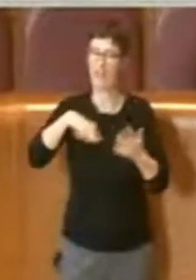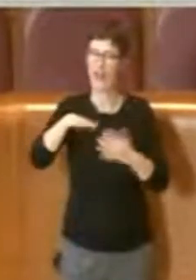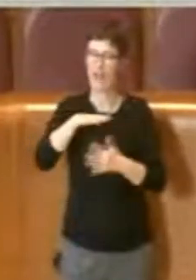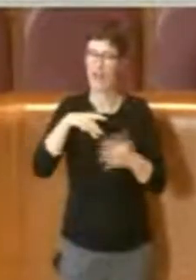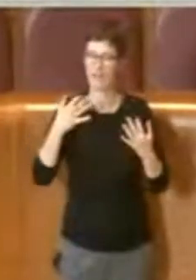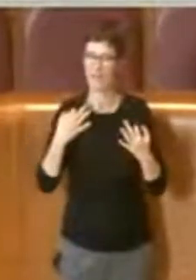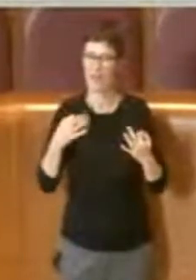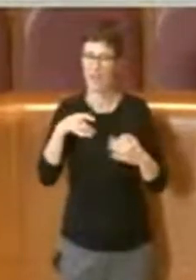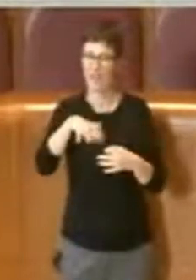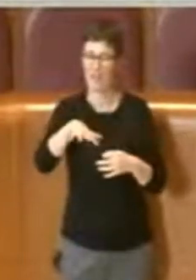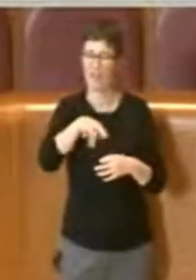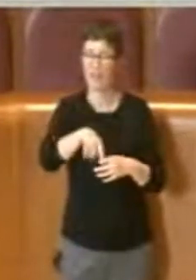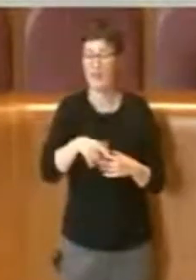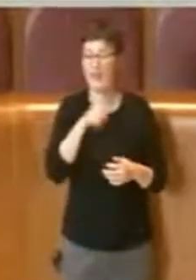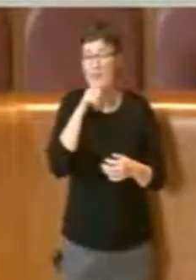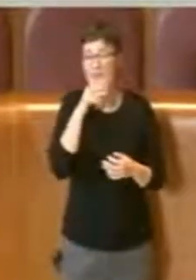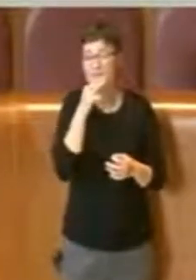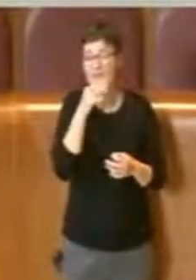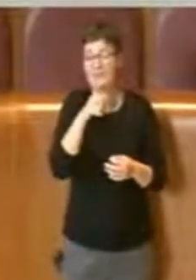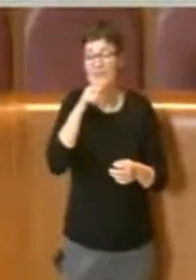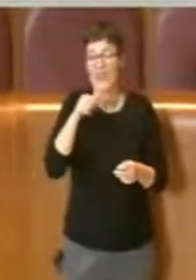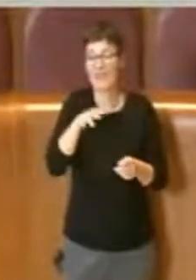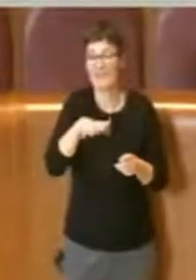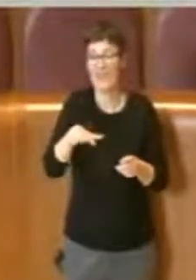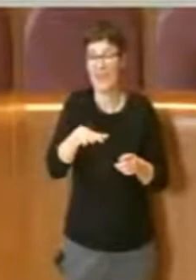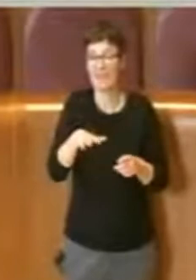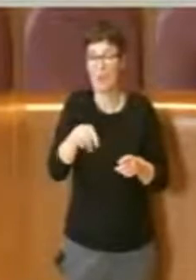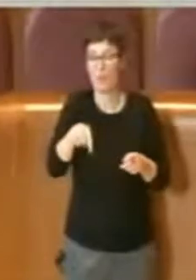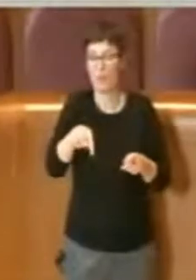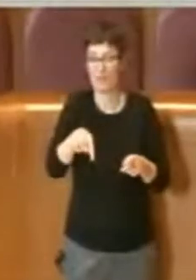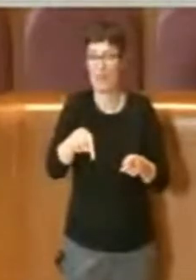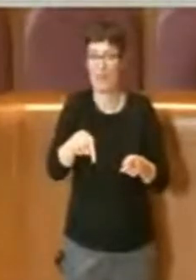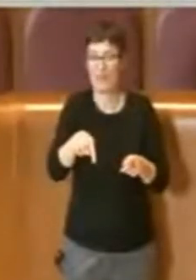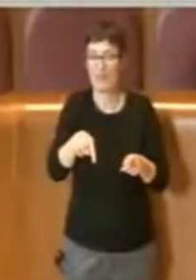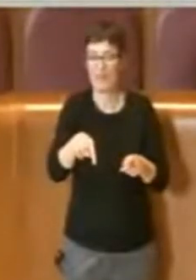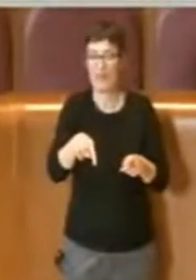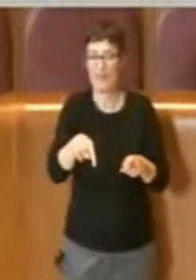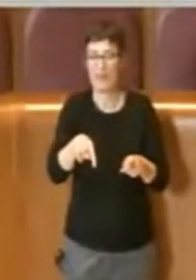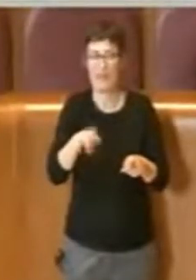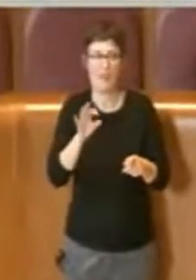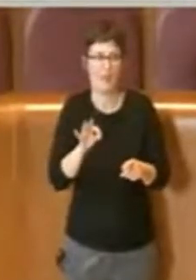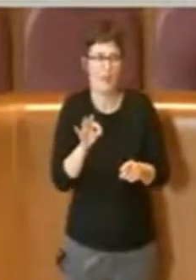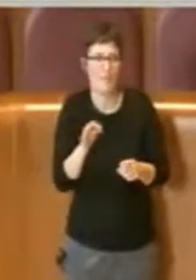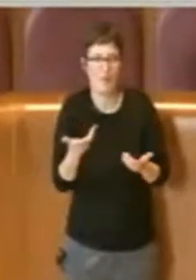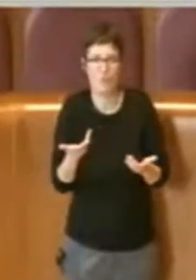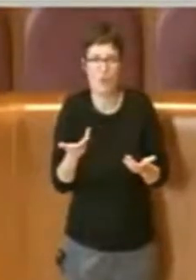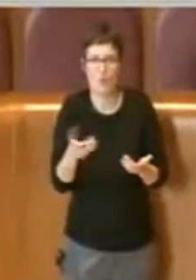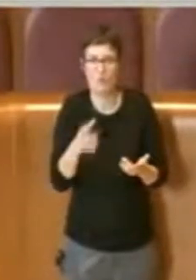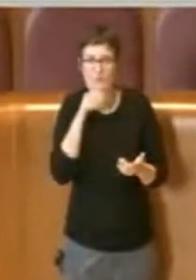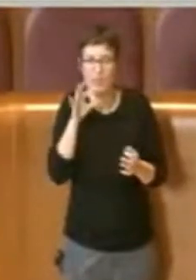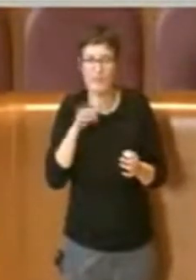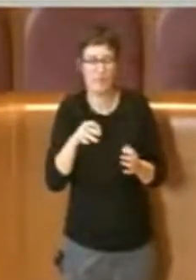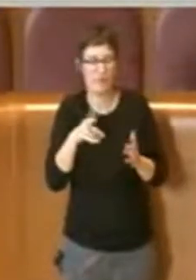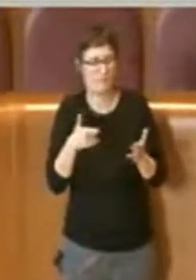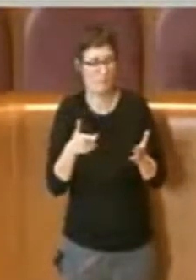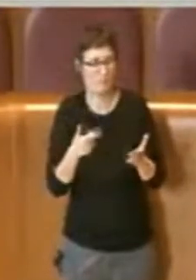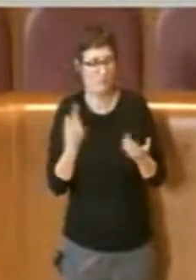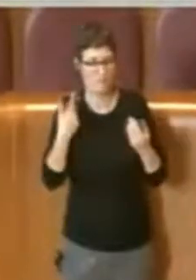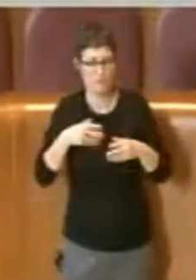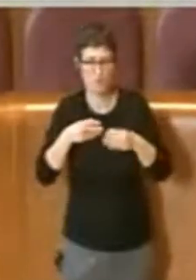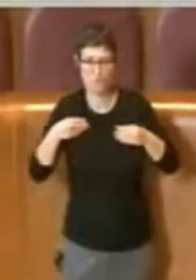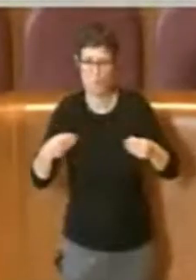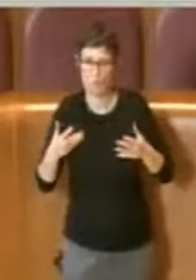quartiere ha necessità che all'interno di questo strumento attuativo possa immaginarsi di